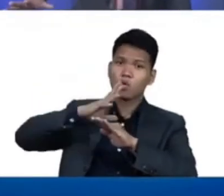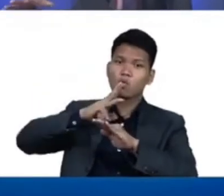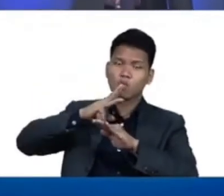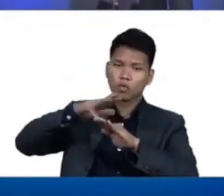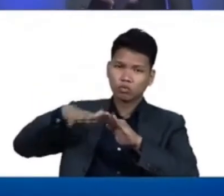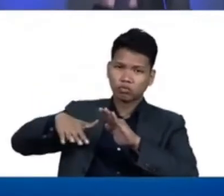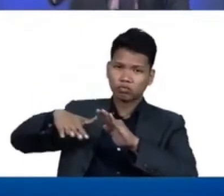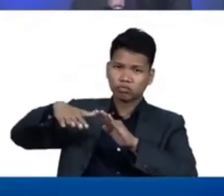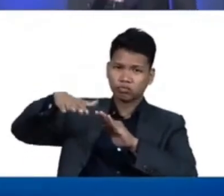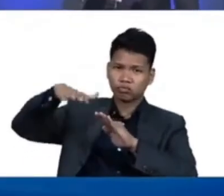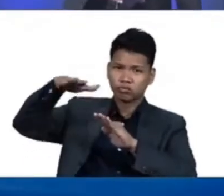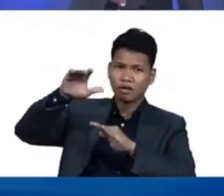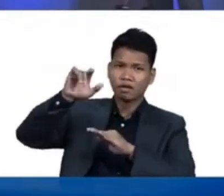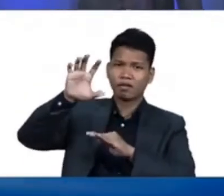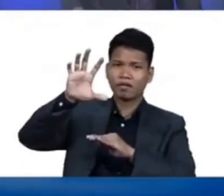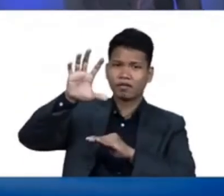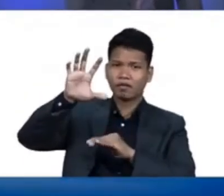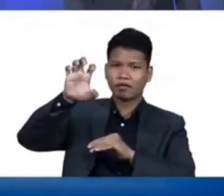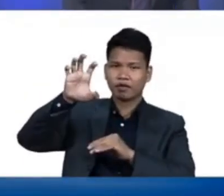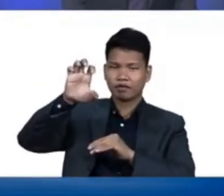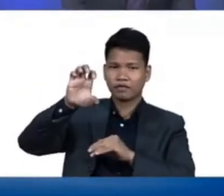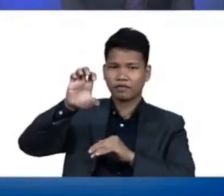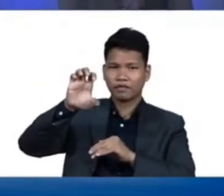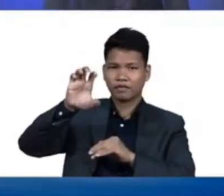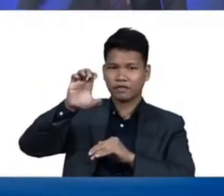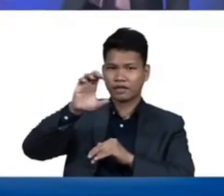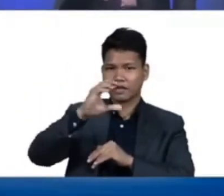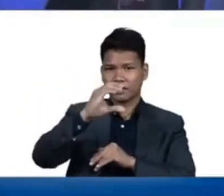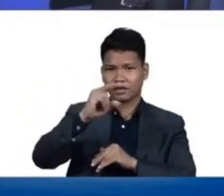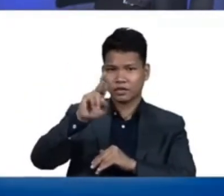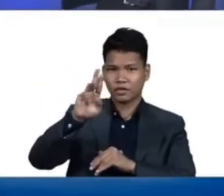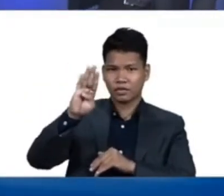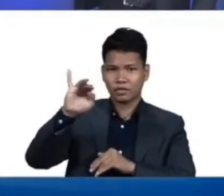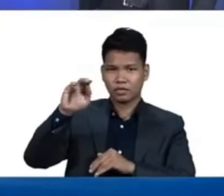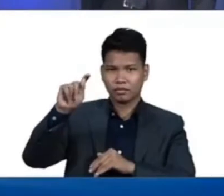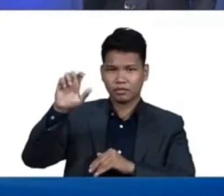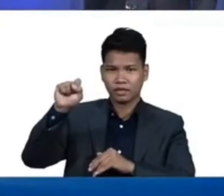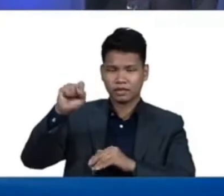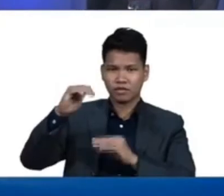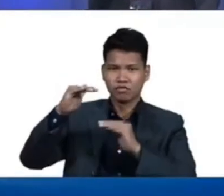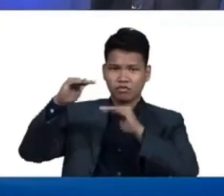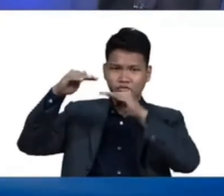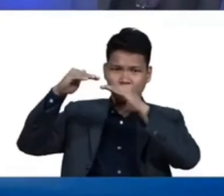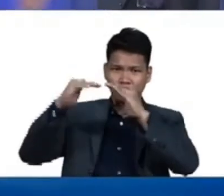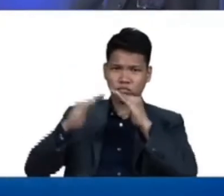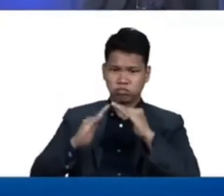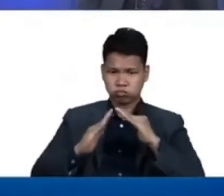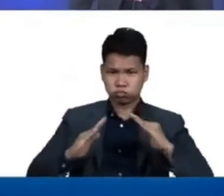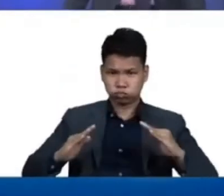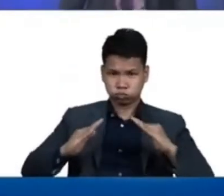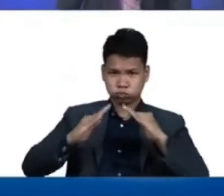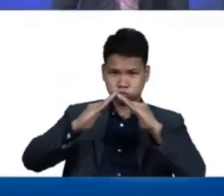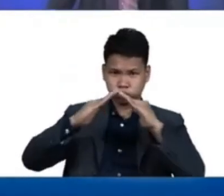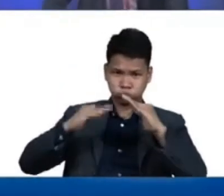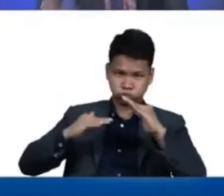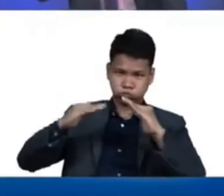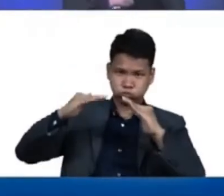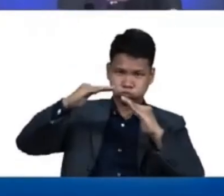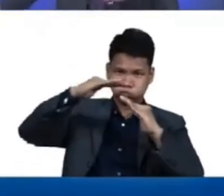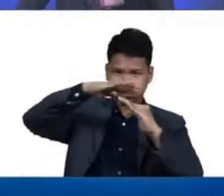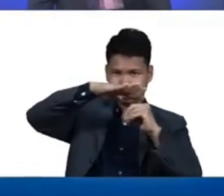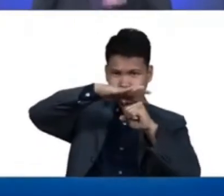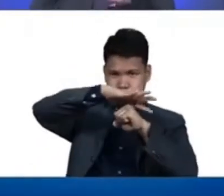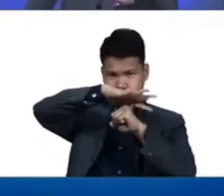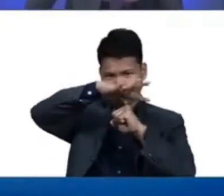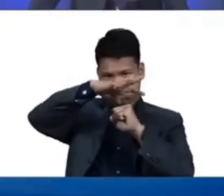covered fifteen cubits upward did the water prevail and the mountains were covered. ano po